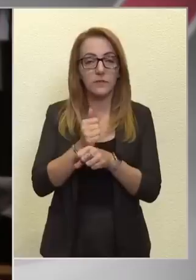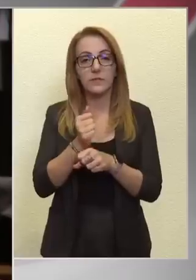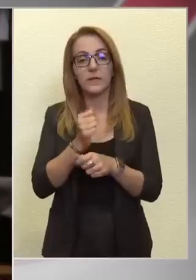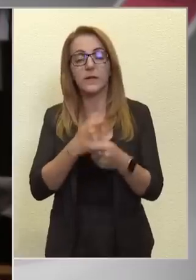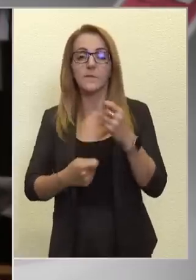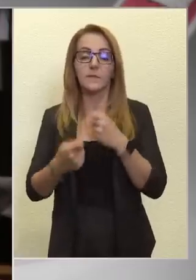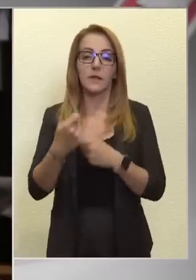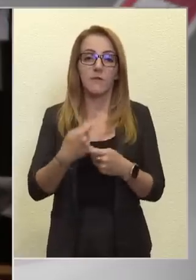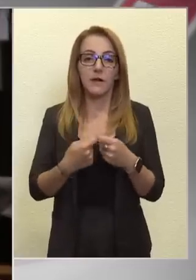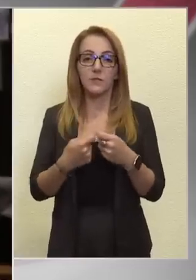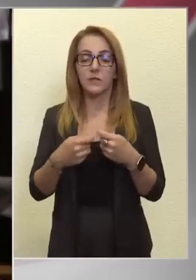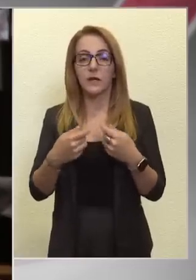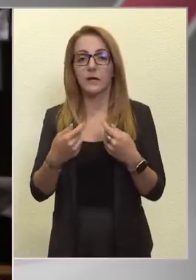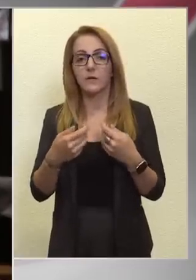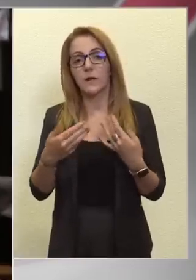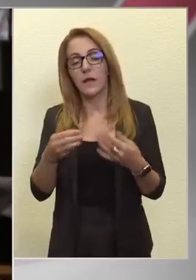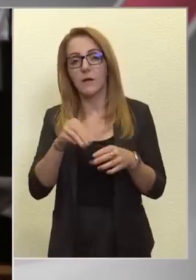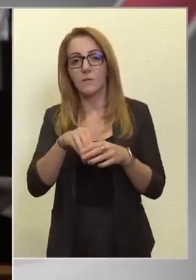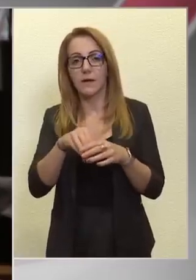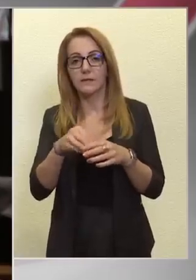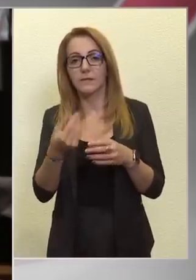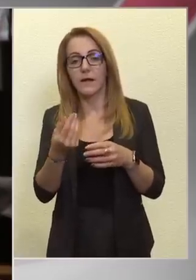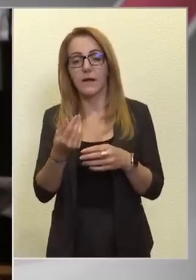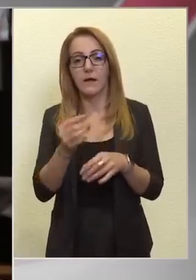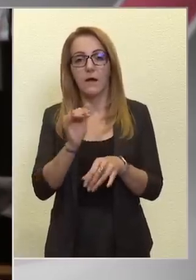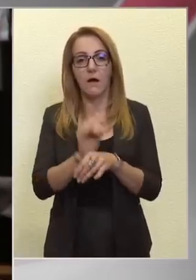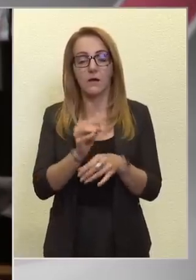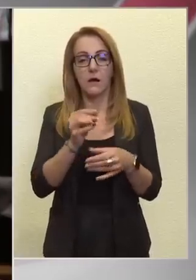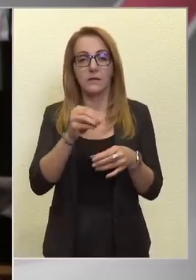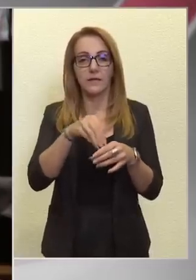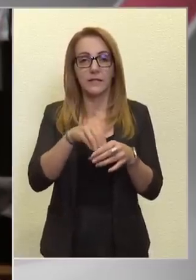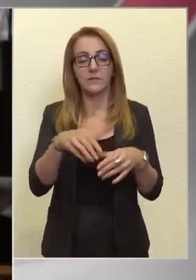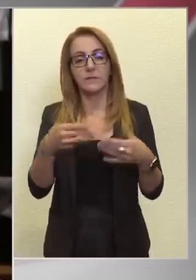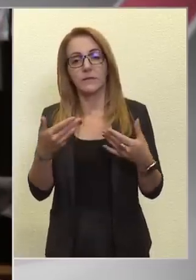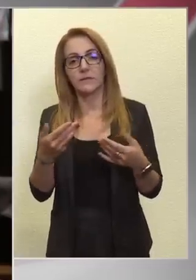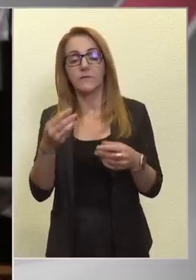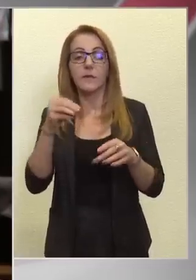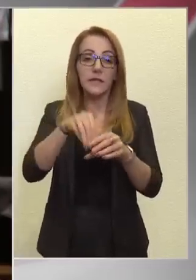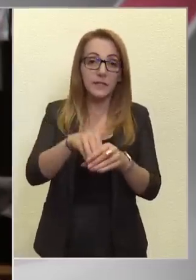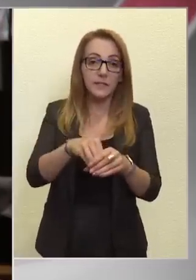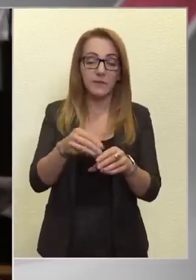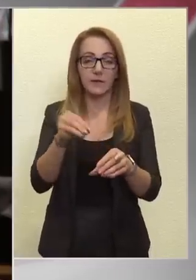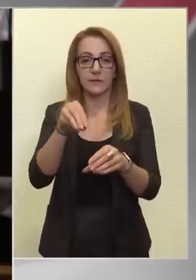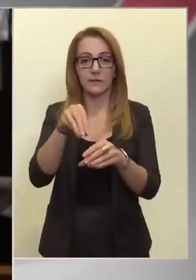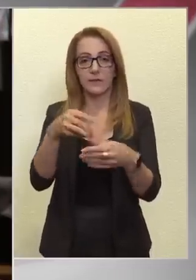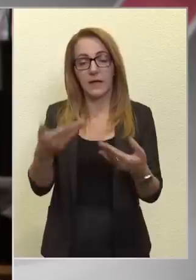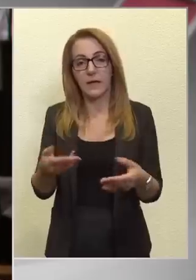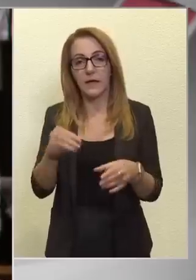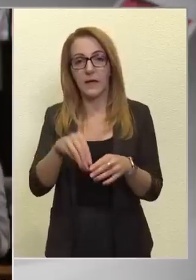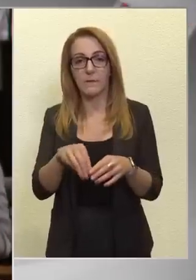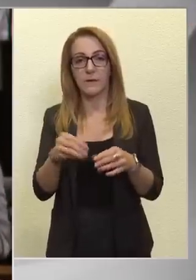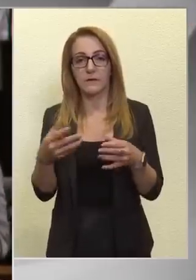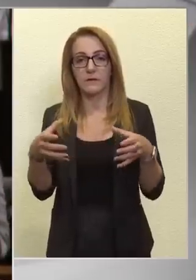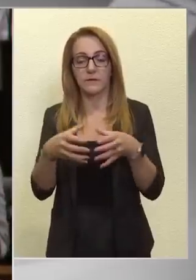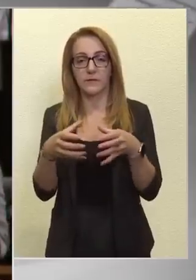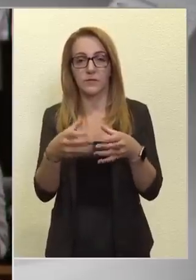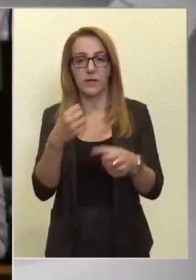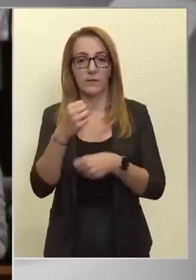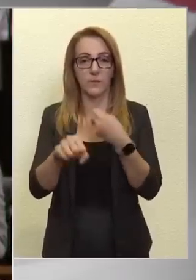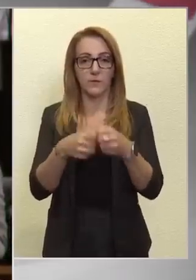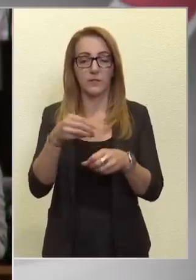vásárol ebben a magyar kormányi egy aranyrésztvényt, illetve magyarul részt fog-e venni ennek a repülőtárságnak a